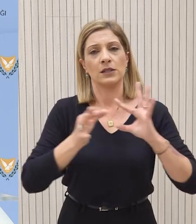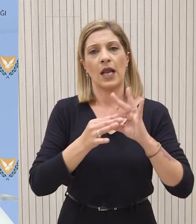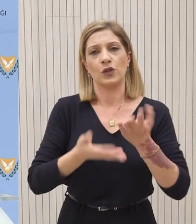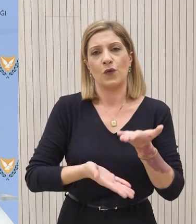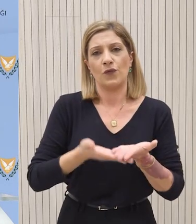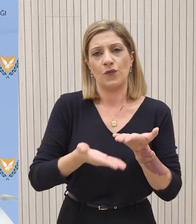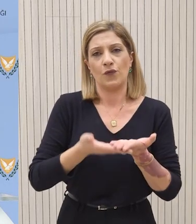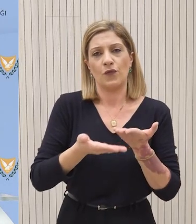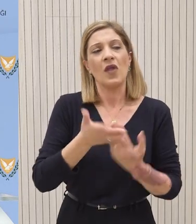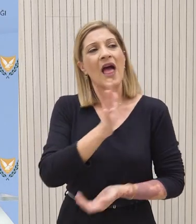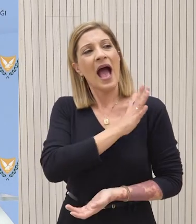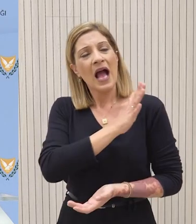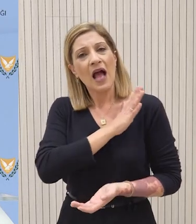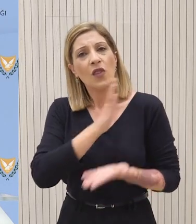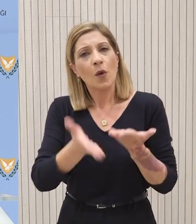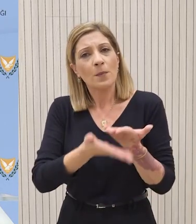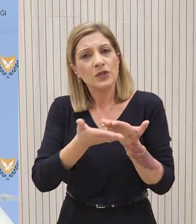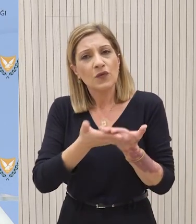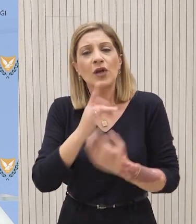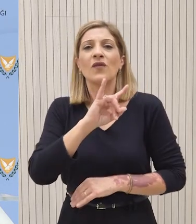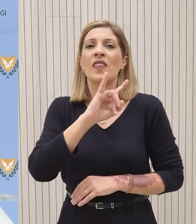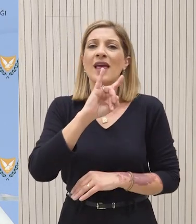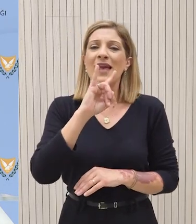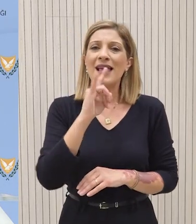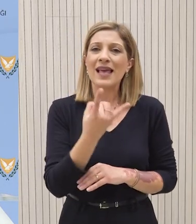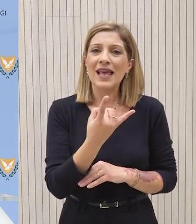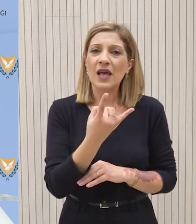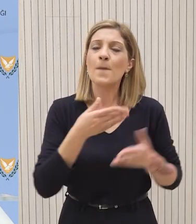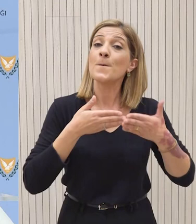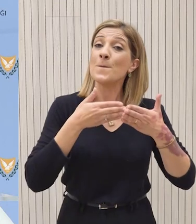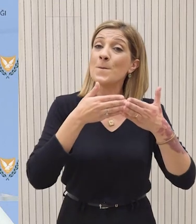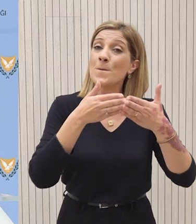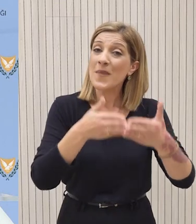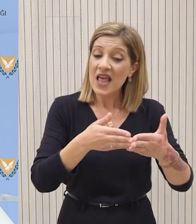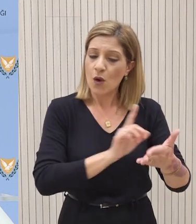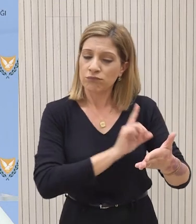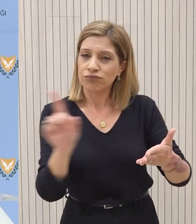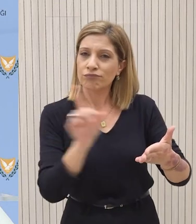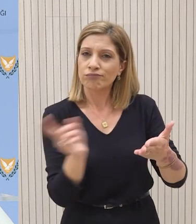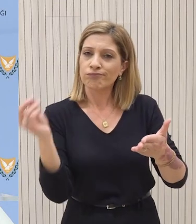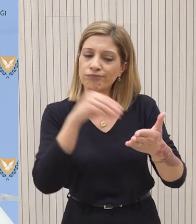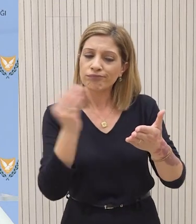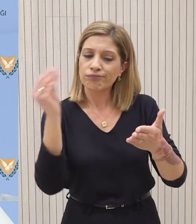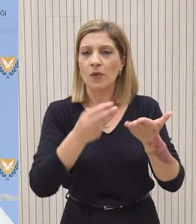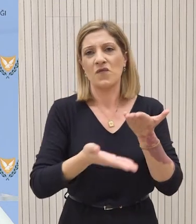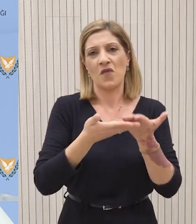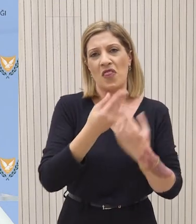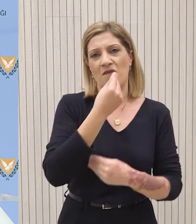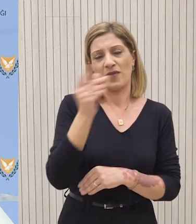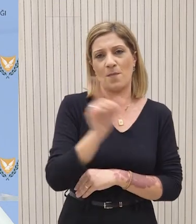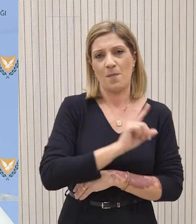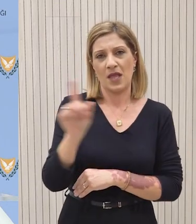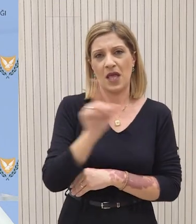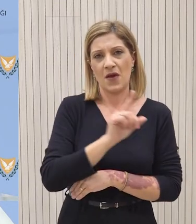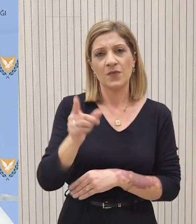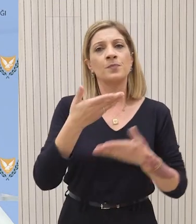είτε με την παροχή ανθρωπιστικής βοήθειας, είτε με την παροχή πλοίων σκαφών που μπορούν να συμμετέχουν στην υλοποίηση της πρωτοβουλίας.